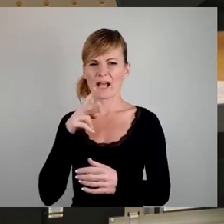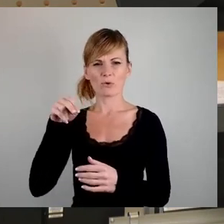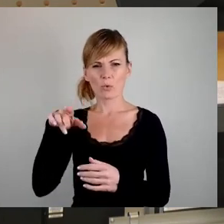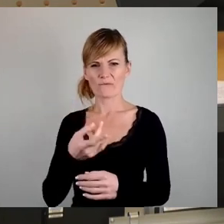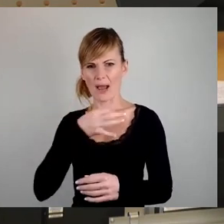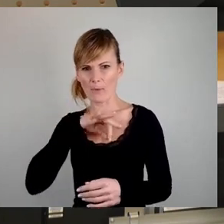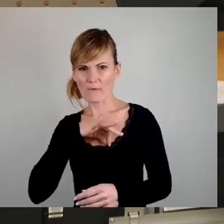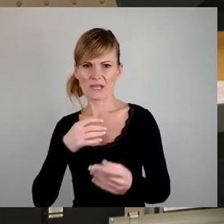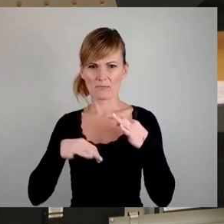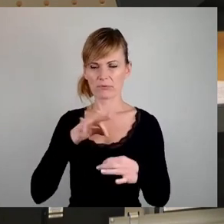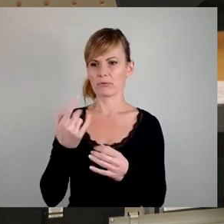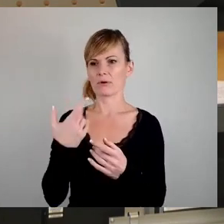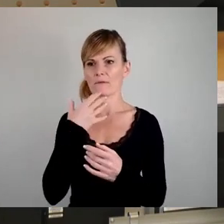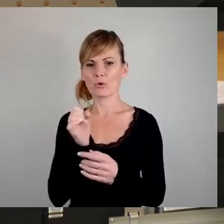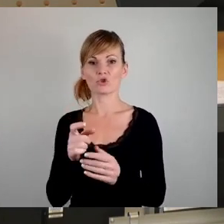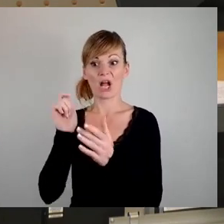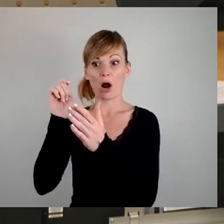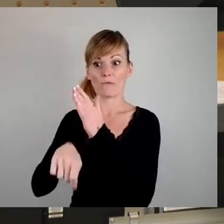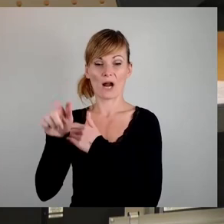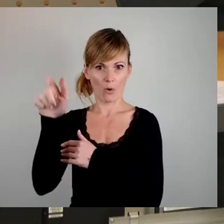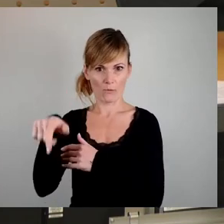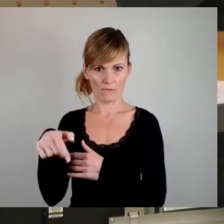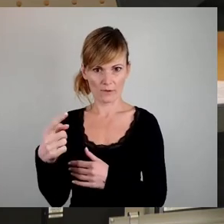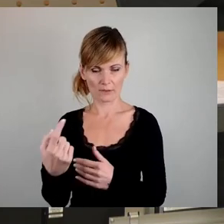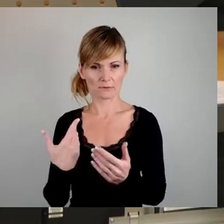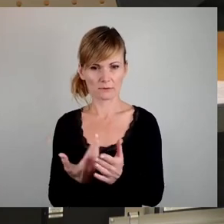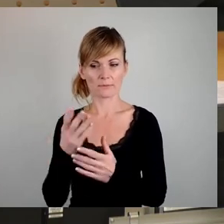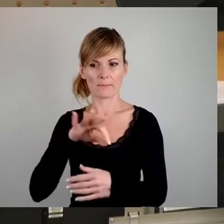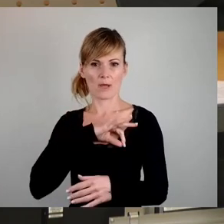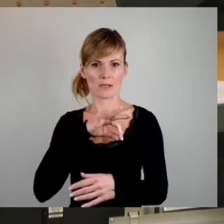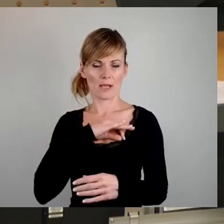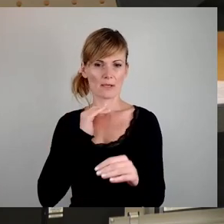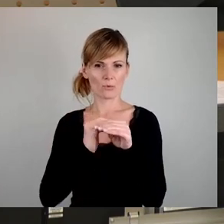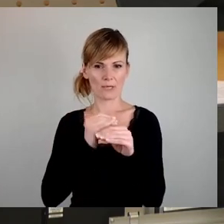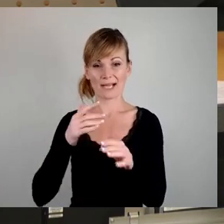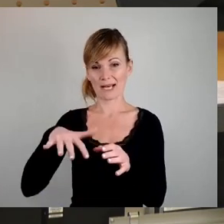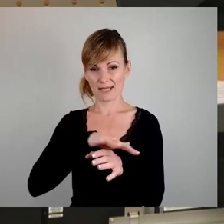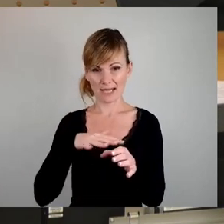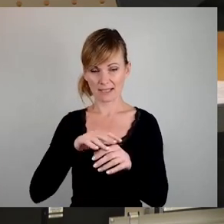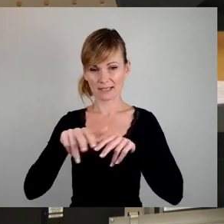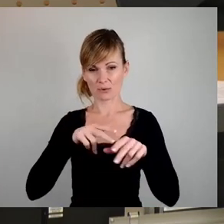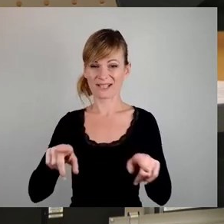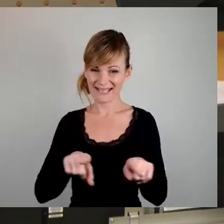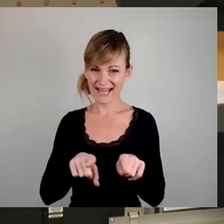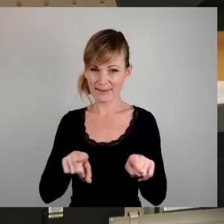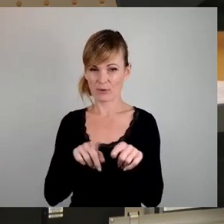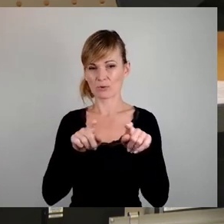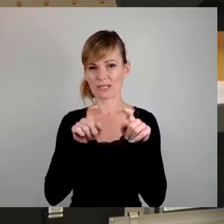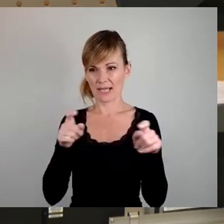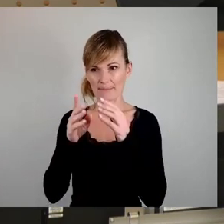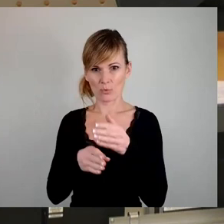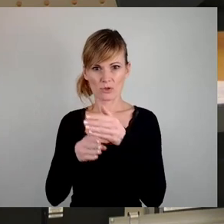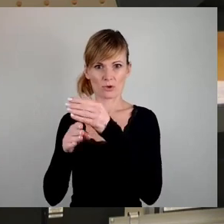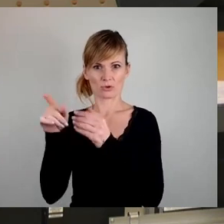enteignen oder aufkaufen würden, während ihre Parteikollegen in der Landesregierung dasselbe Unternehmen gleichzeitig chauffieren, indem sie der